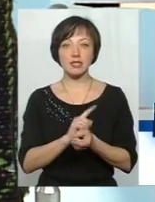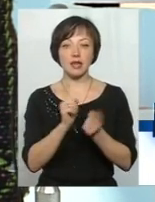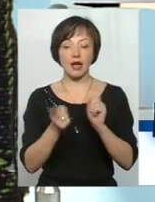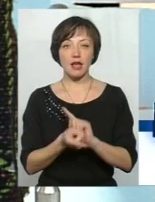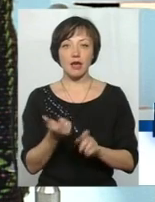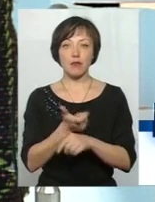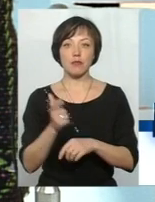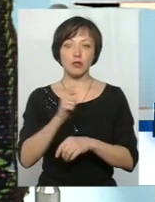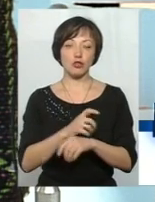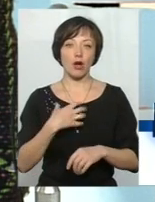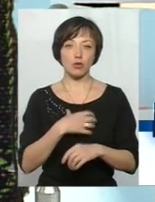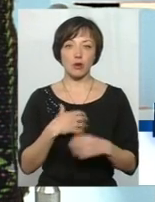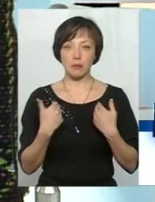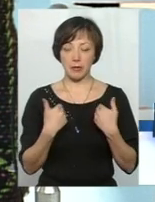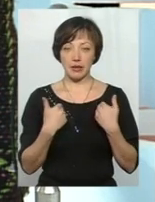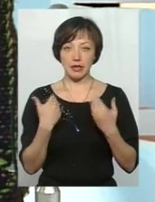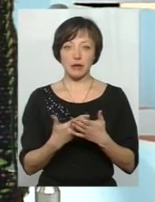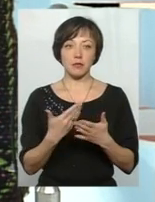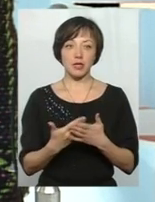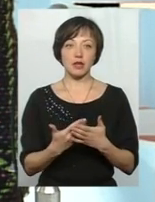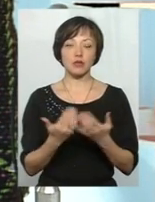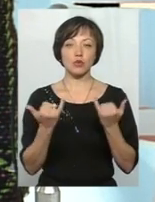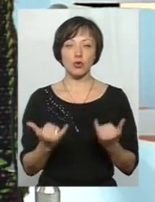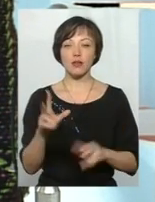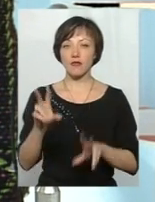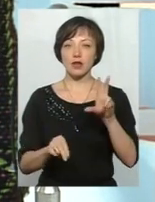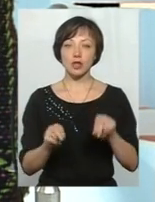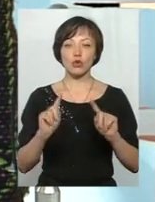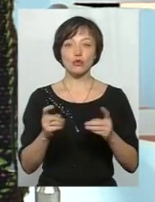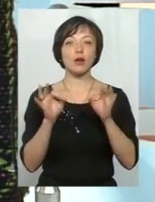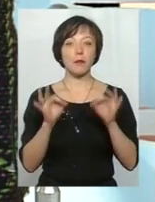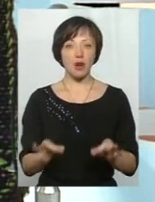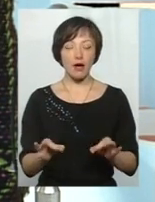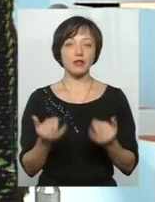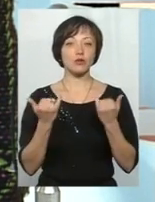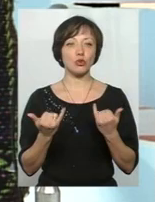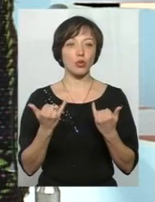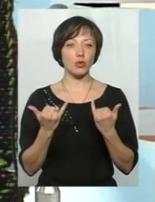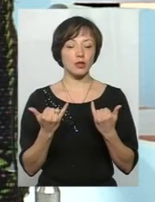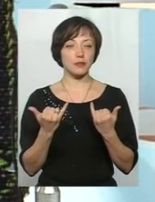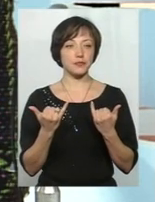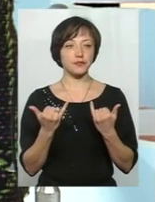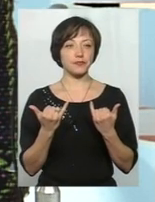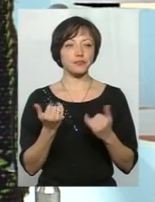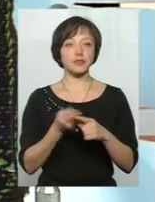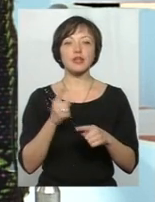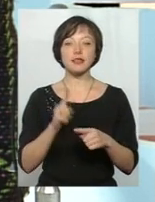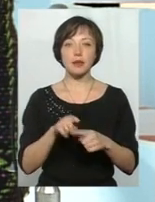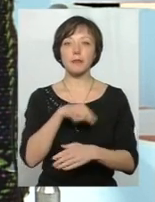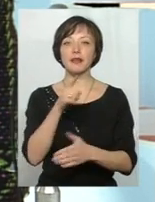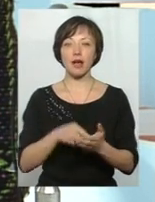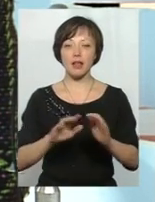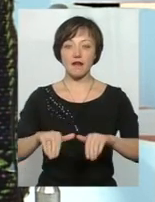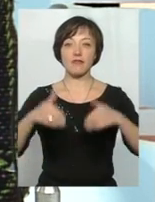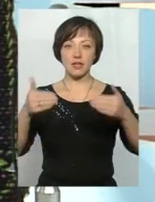актуальним. Тому мені, наприклад, сьогодні, я вважаю, що це дуже правильно і те, що сьогодні, бо це питання винесено на